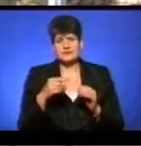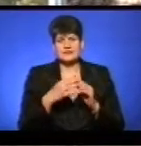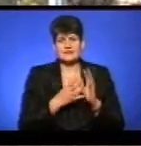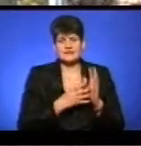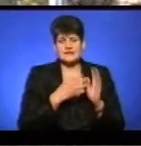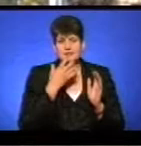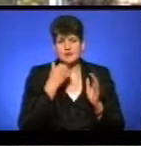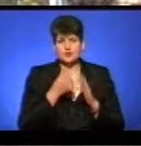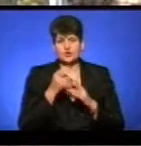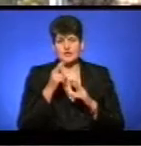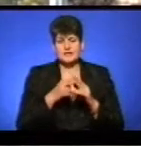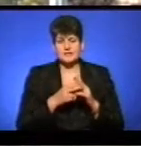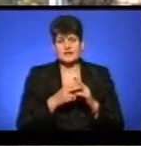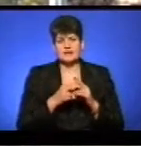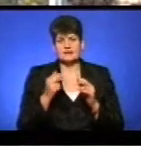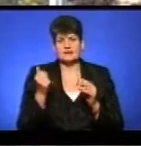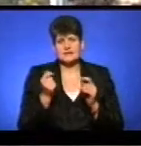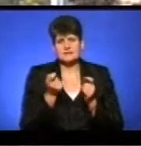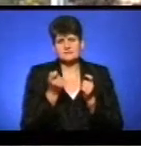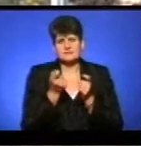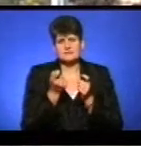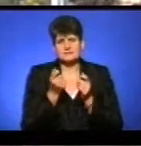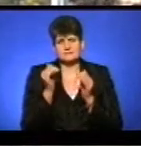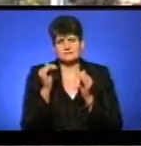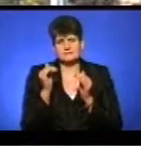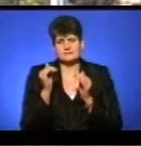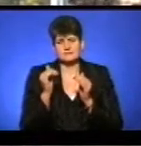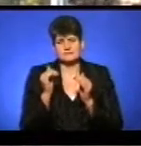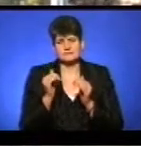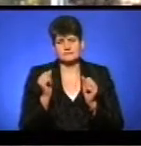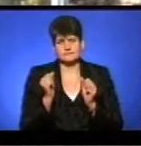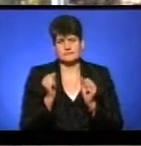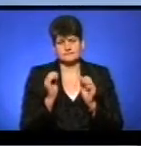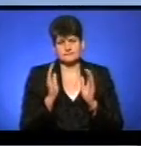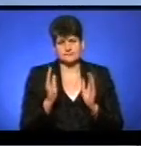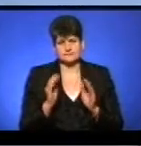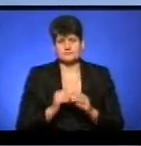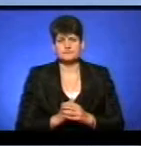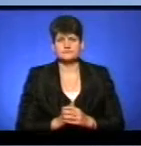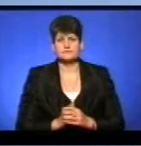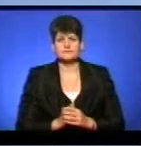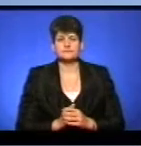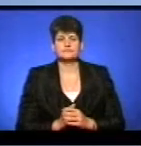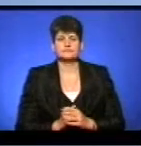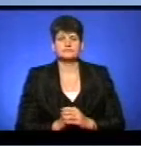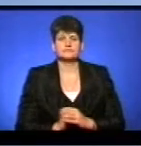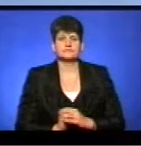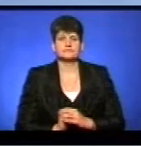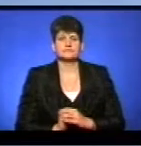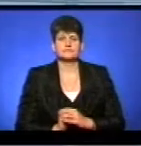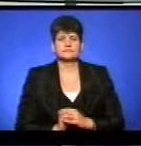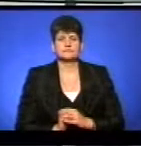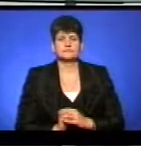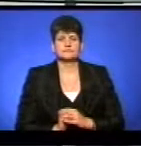І вже до кінця тижня незначне, проте дещо зниження по температурі повітря піде. Марта Жураваль, Андрій Бодак, новини.